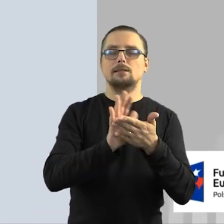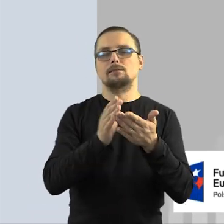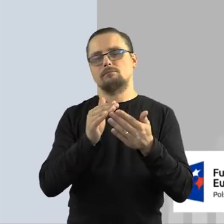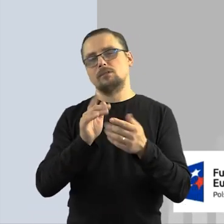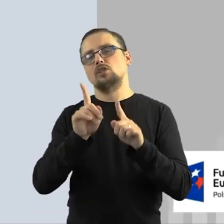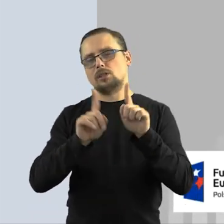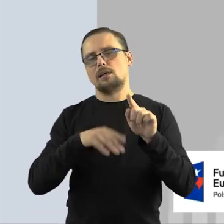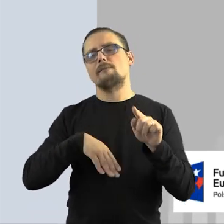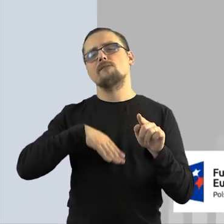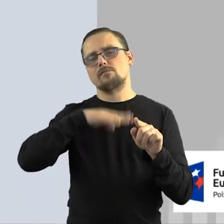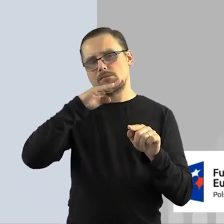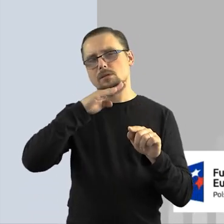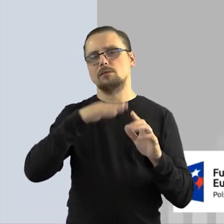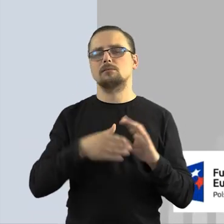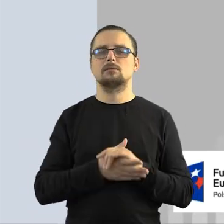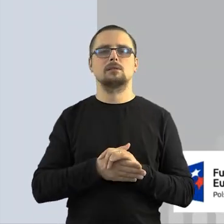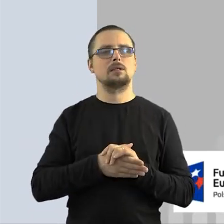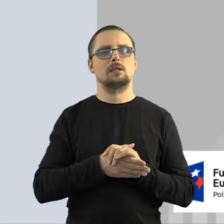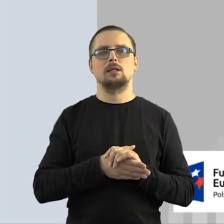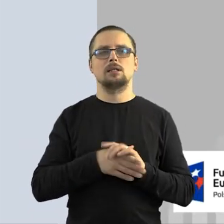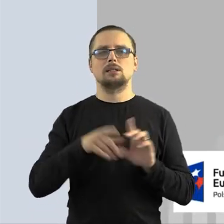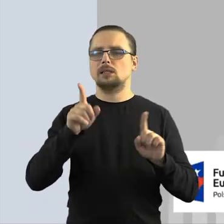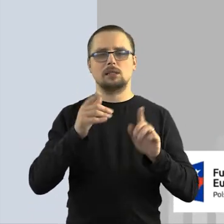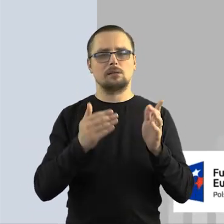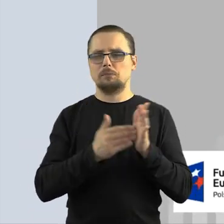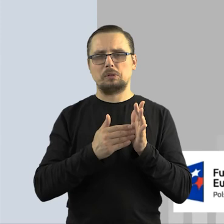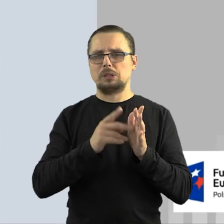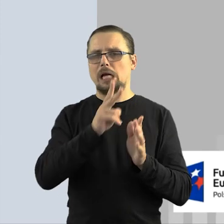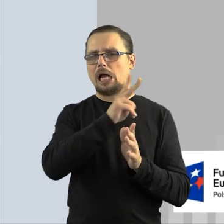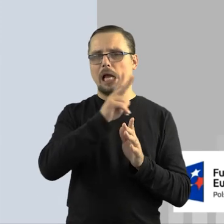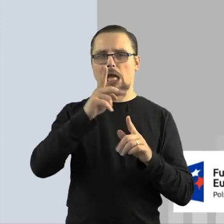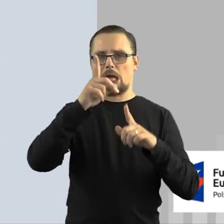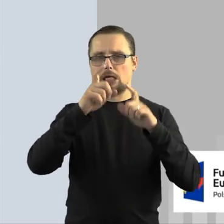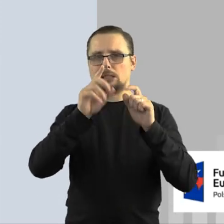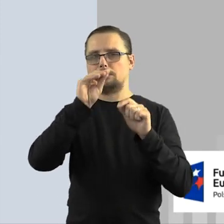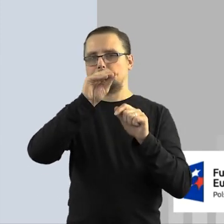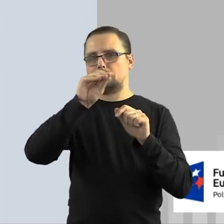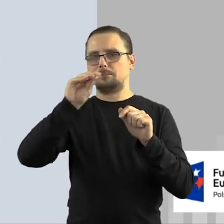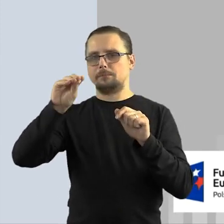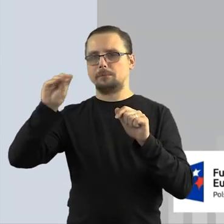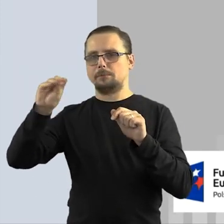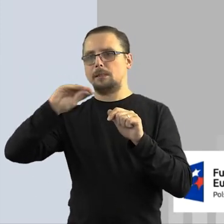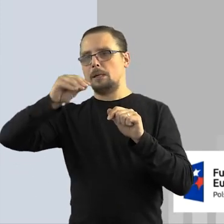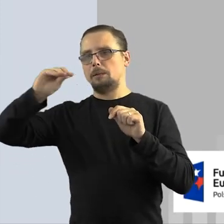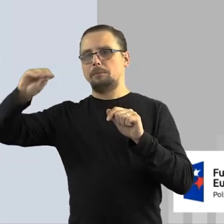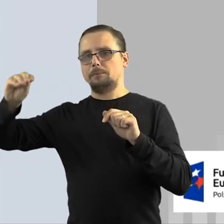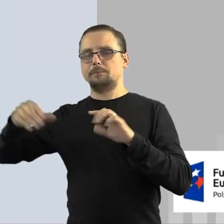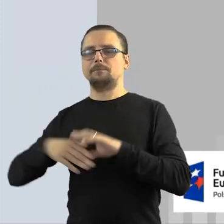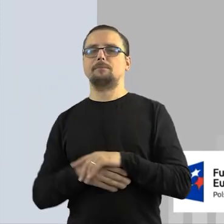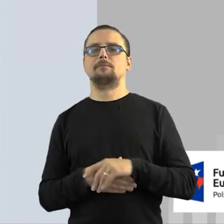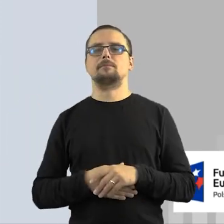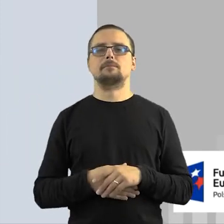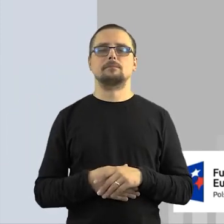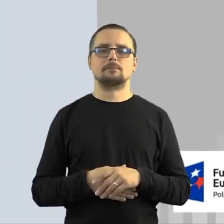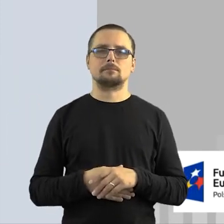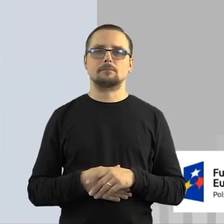w tekście, w opisie danego zdjęcia może być wystarczające. Nie musi to być każde zdjęcie pojedyncze.